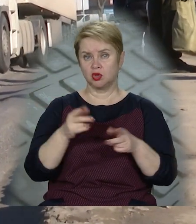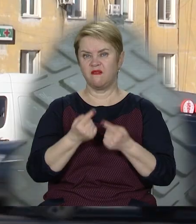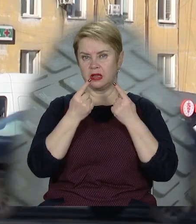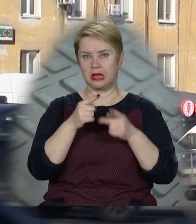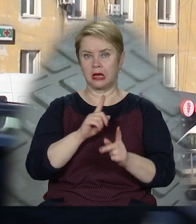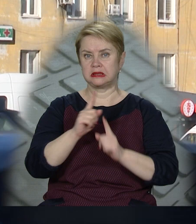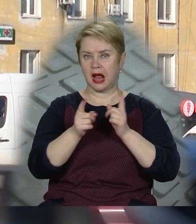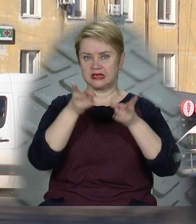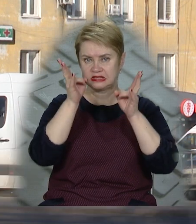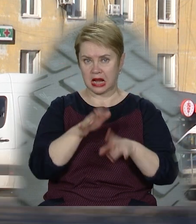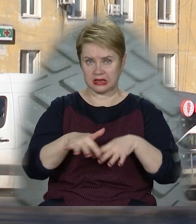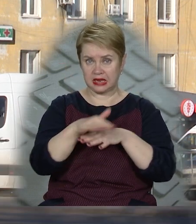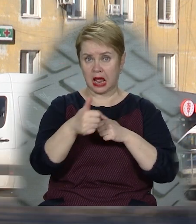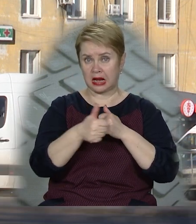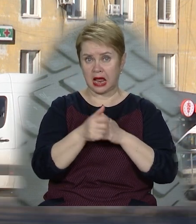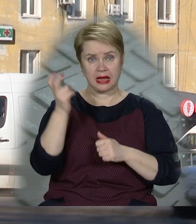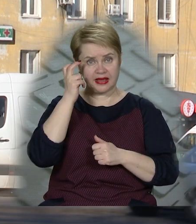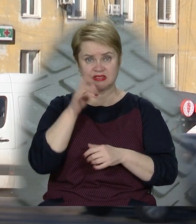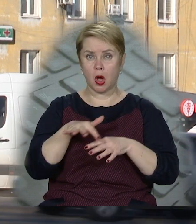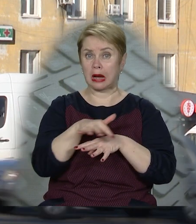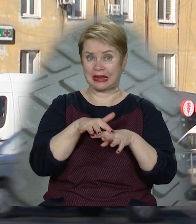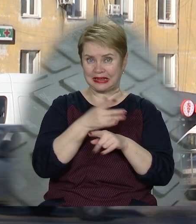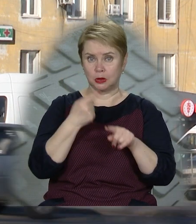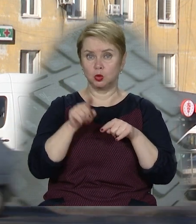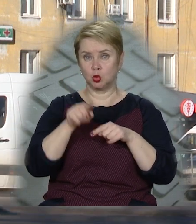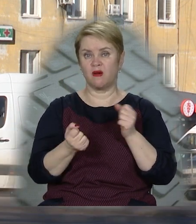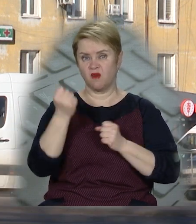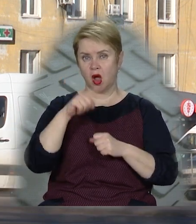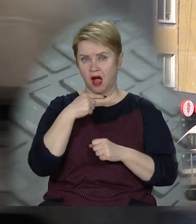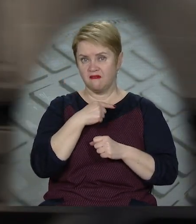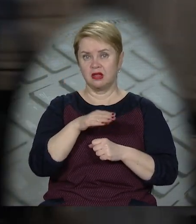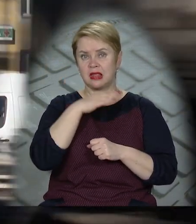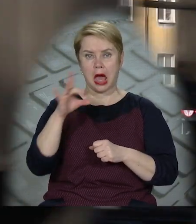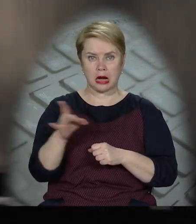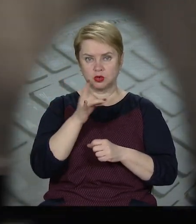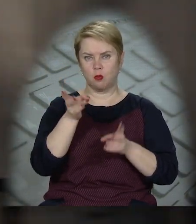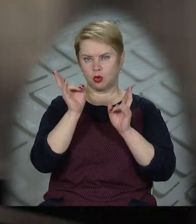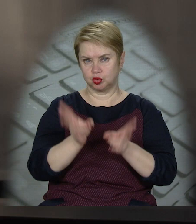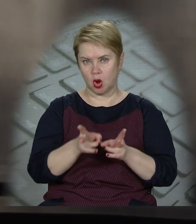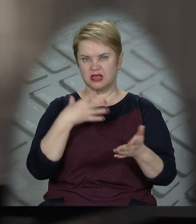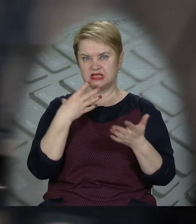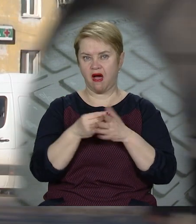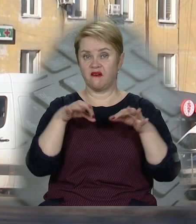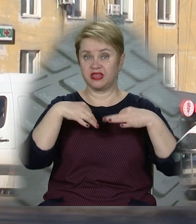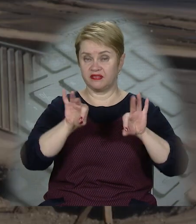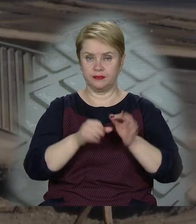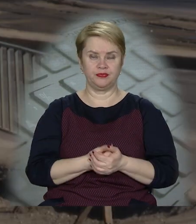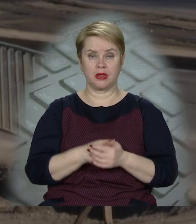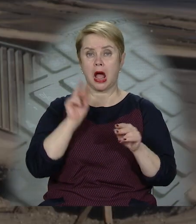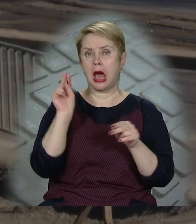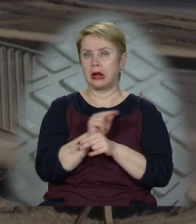великого трафіку страждає ділянка біля київського ринку. Тут, кажуть водії. Неодноразово пошкоджували свої автівки.